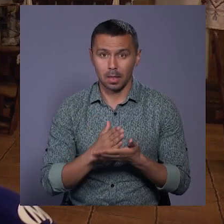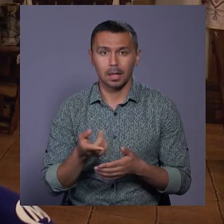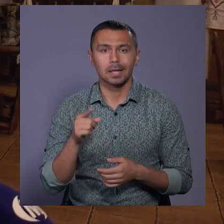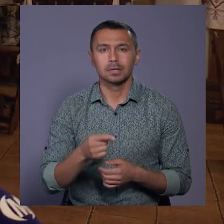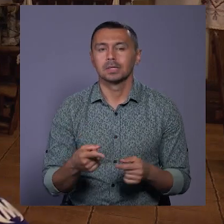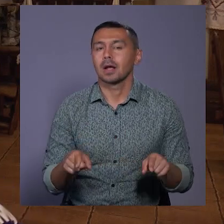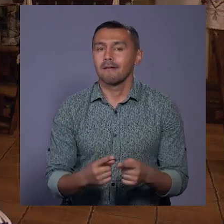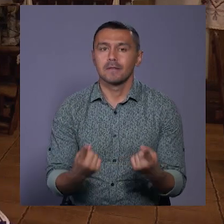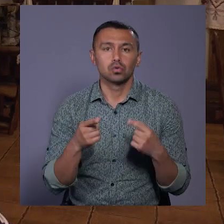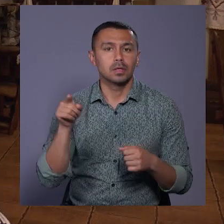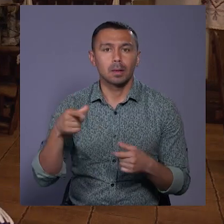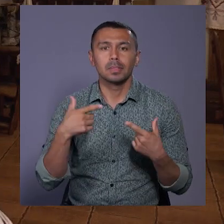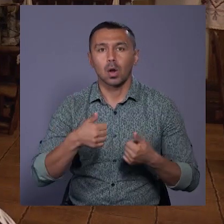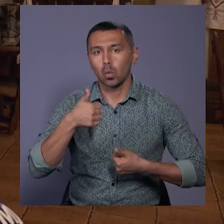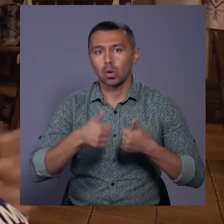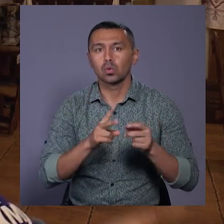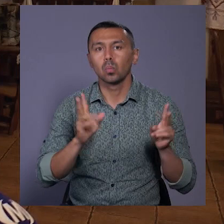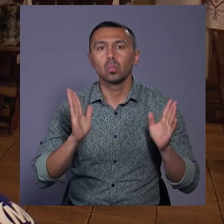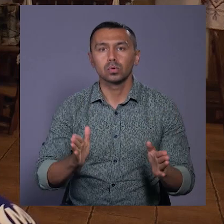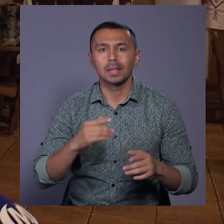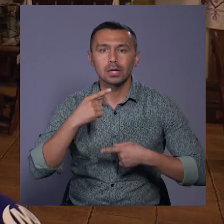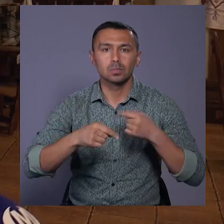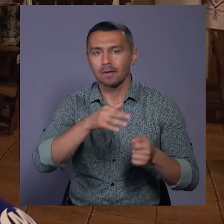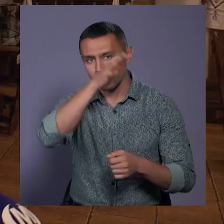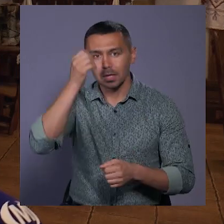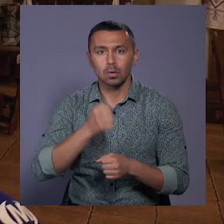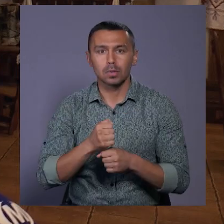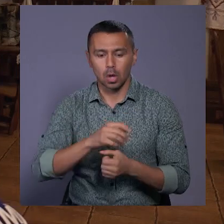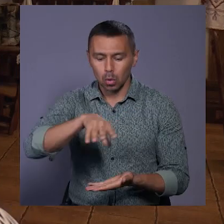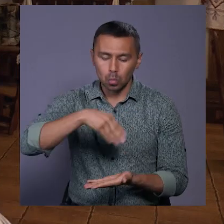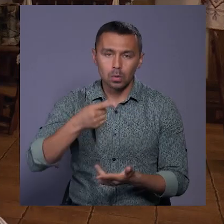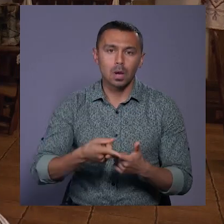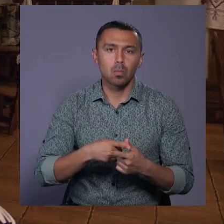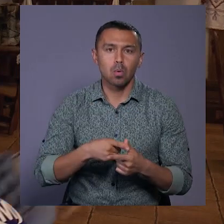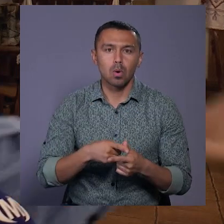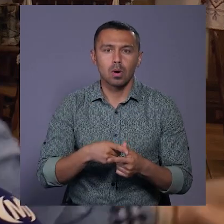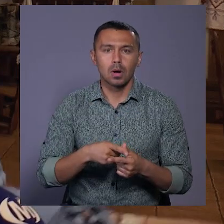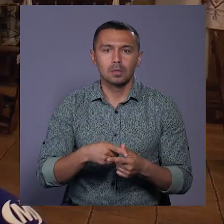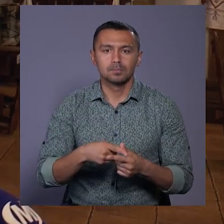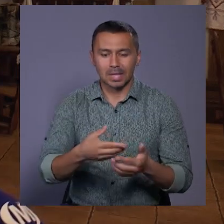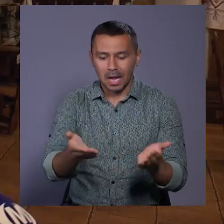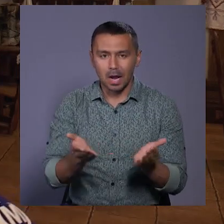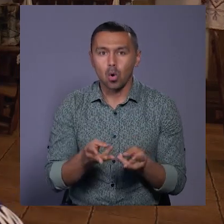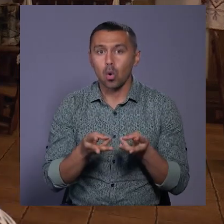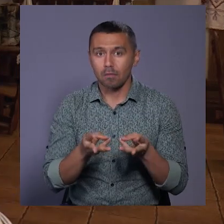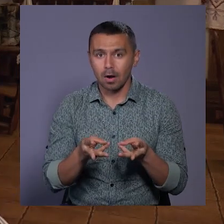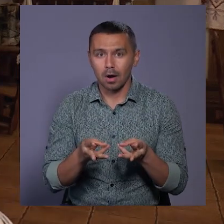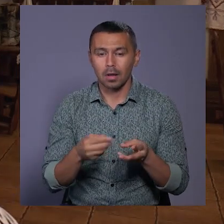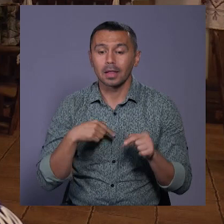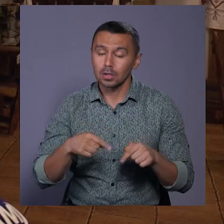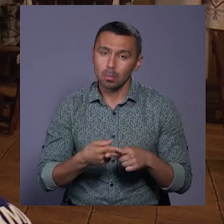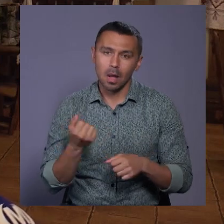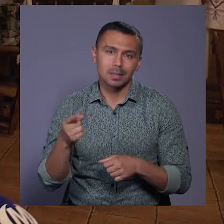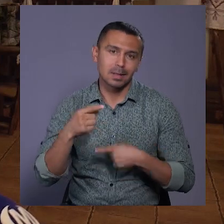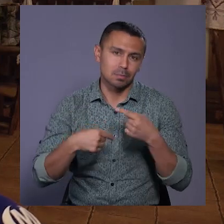настільки величезна, що там, де конкуренція, хто буде на наступне весілля робити торт, або хто каравай, бо ти на це робила, то я на наступне.